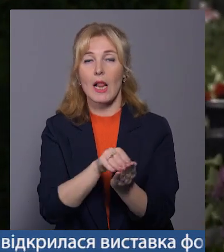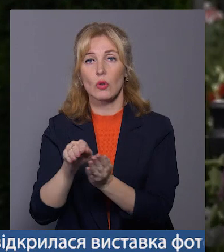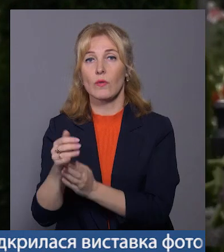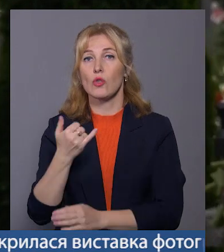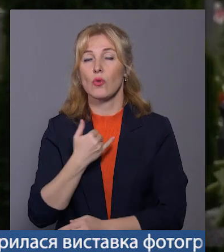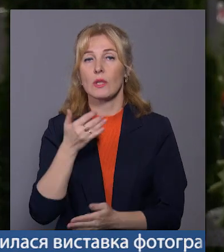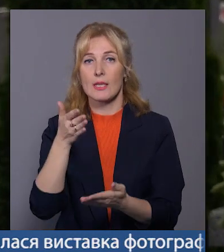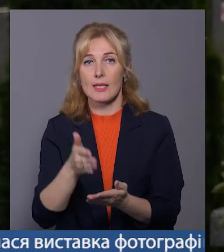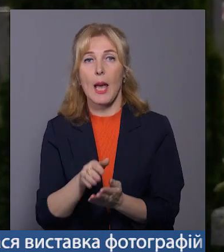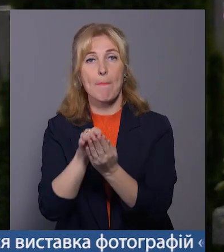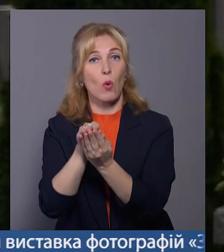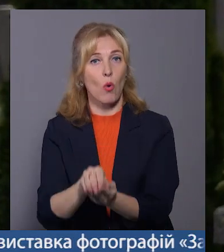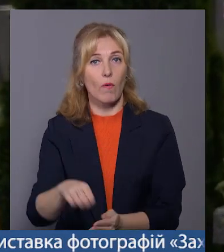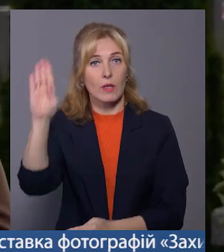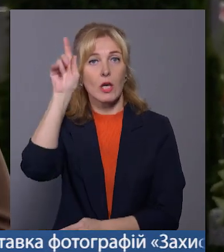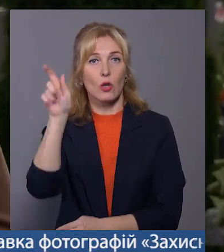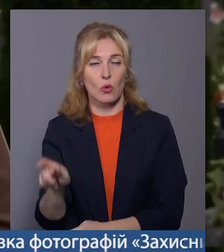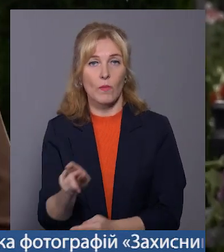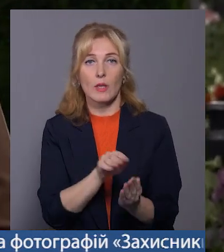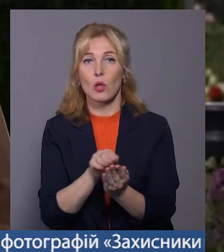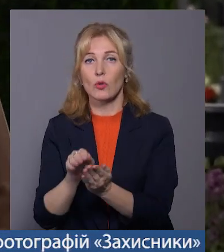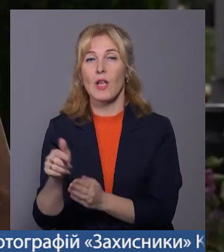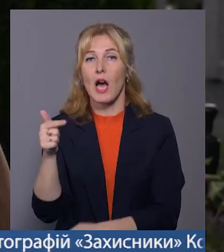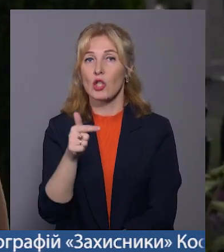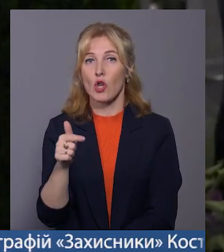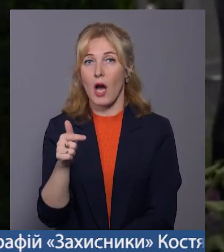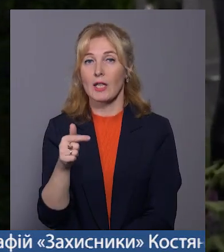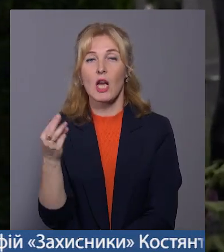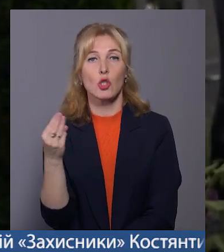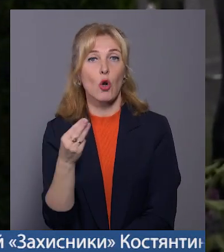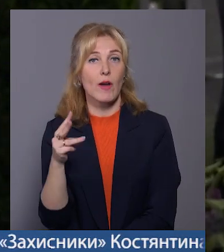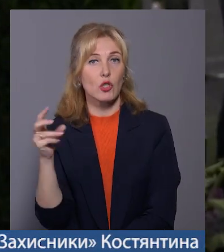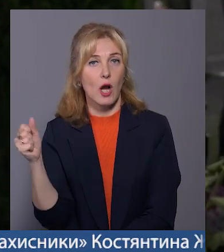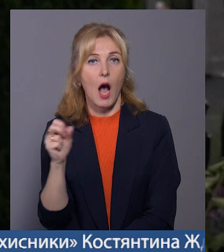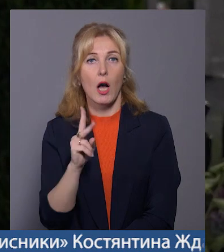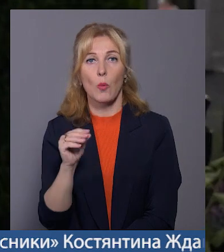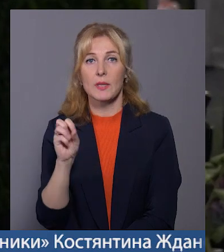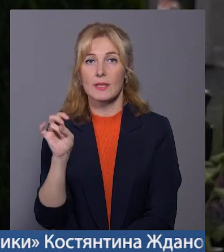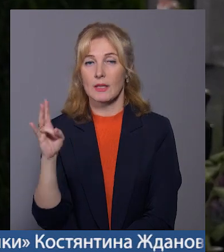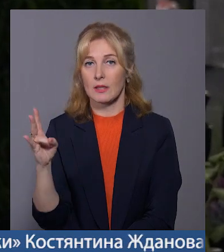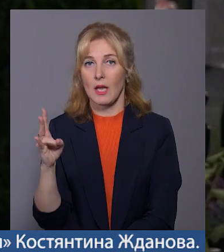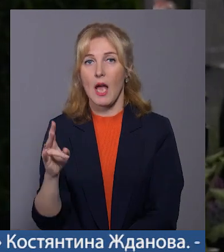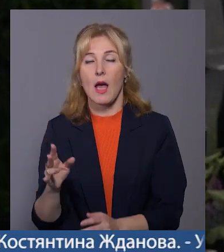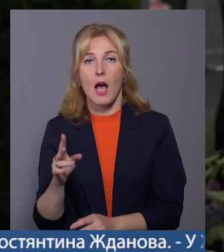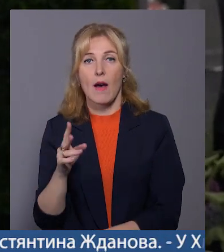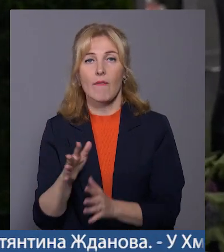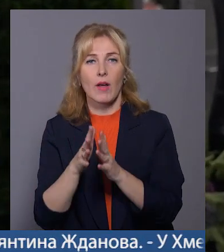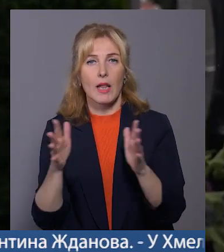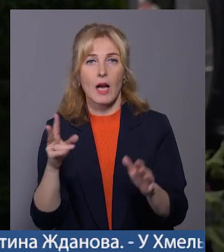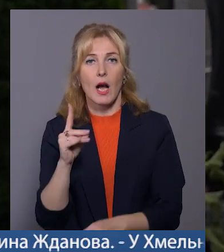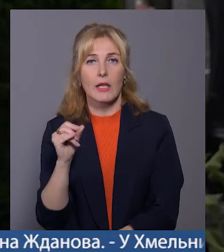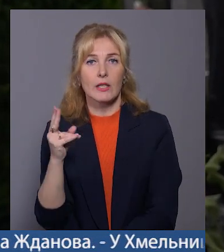поховані хлопці на кладовищі в Гречанах, в Шаровейці, в Копистині, в Великій Калинівці.